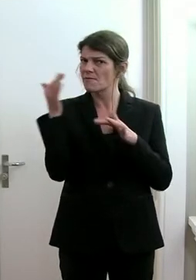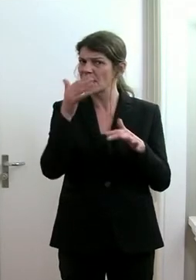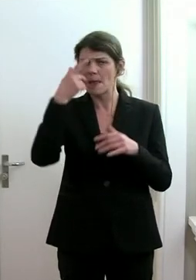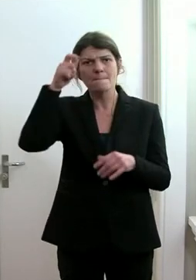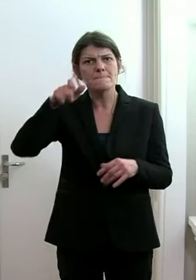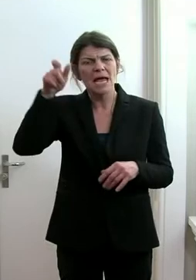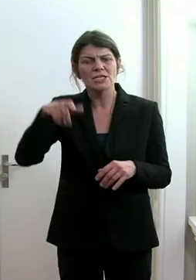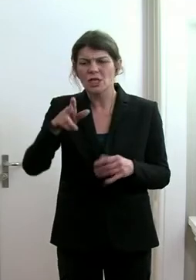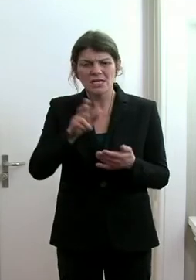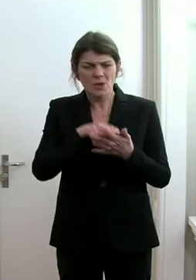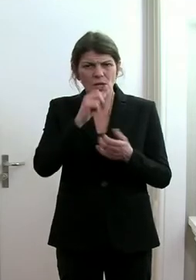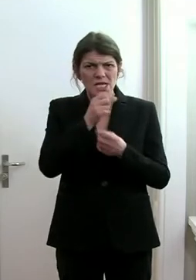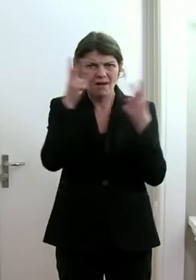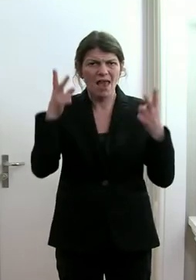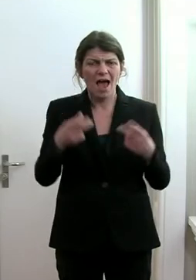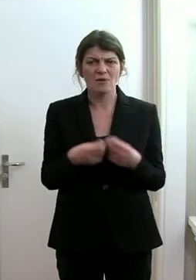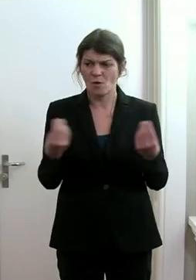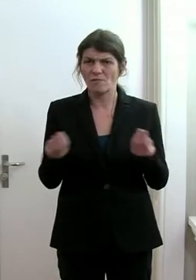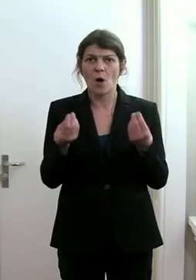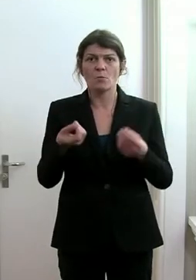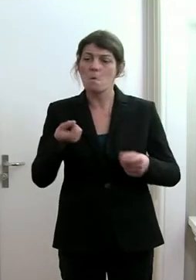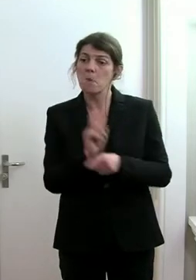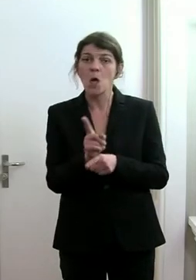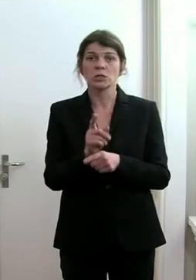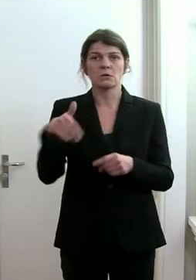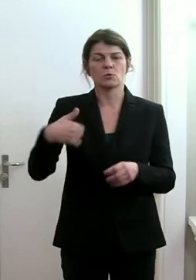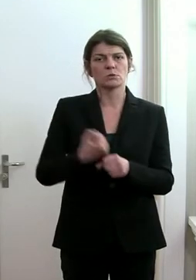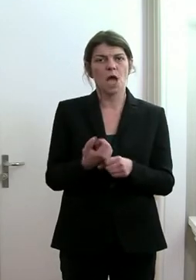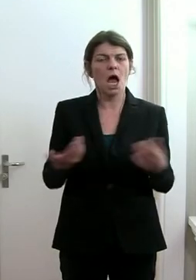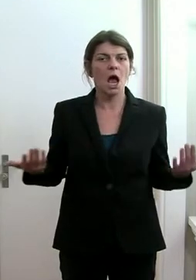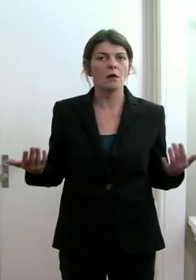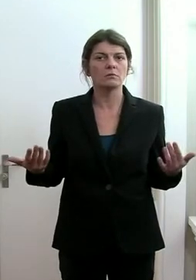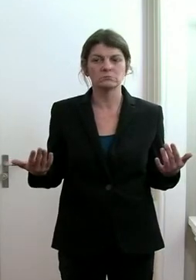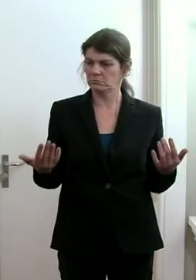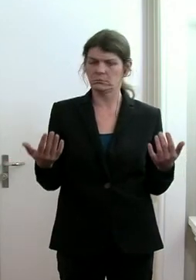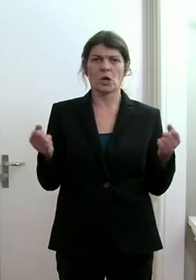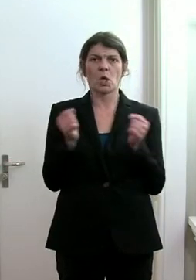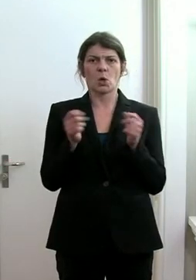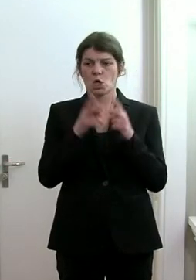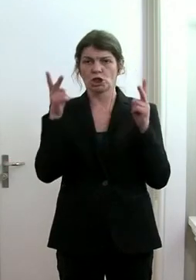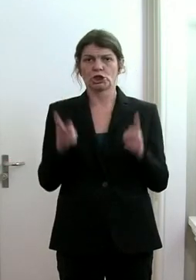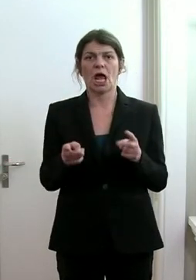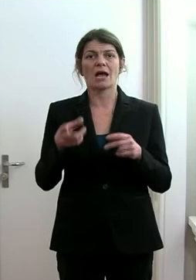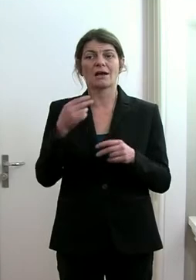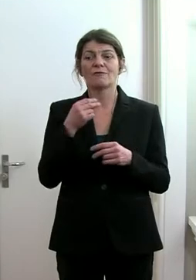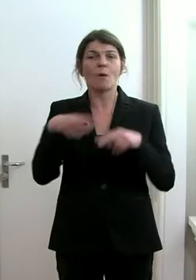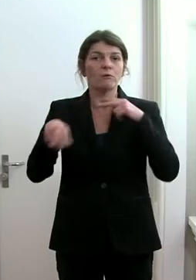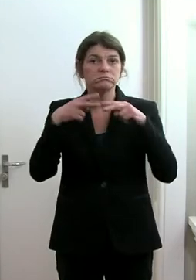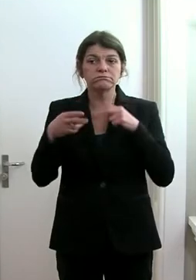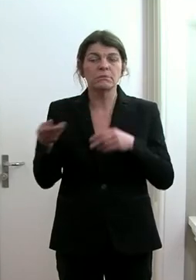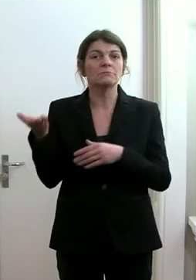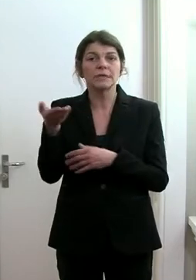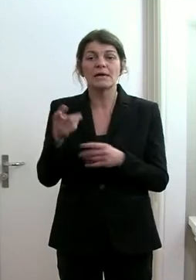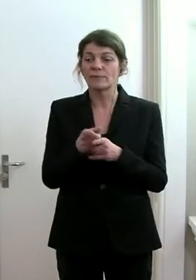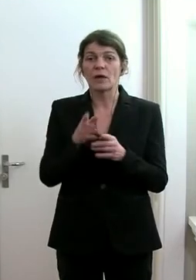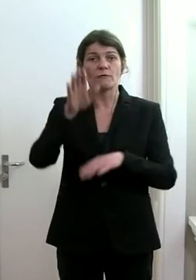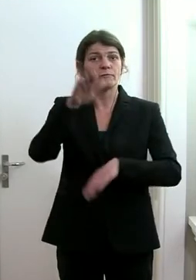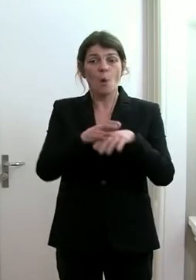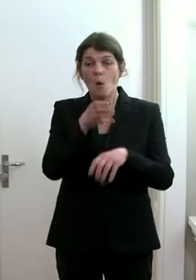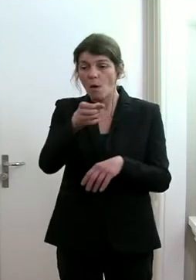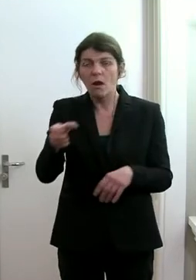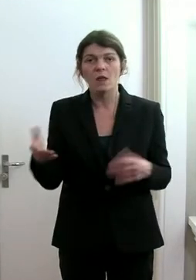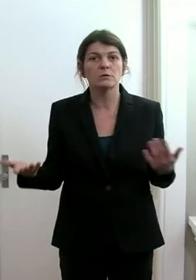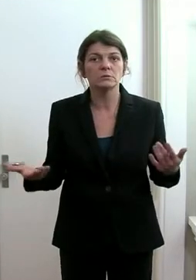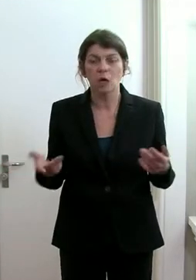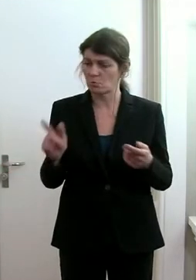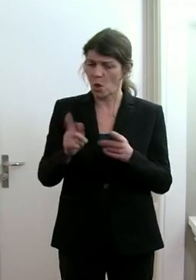haben nicht ganz verstanden, warum man das jetzt so plötzlich machen muss, wo die Kühlschränke der Gastronomen noch voll ist. Es wurde vielleicht auch nicht verstanden,